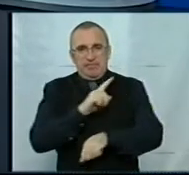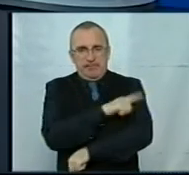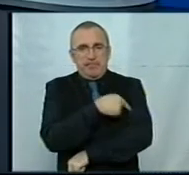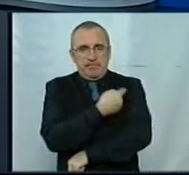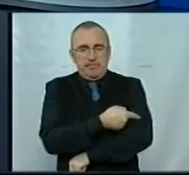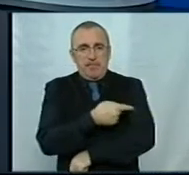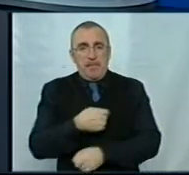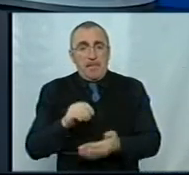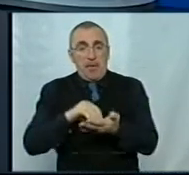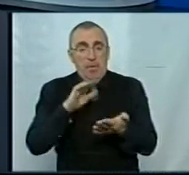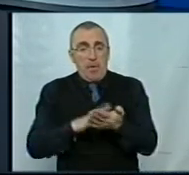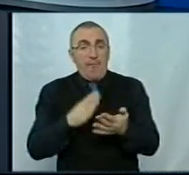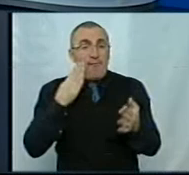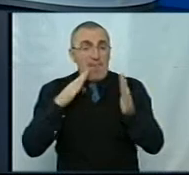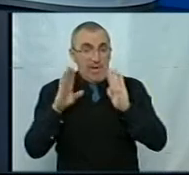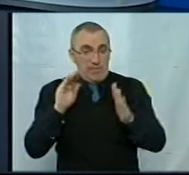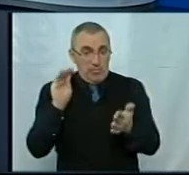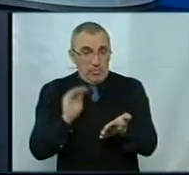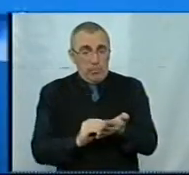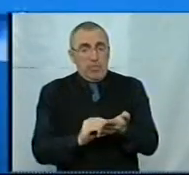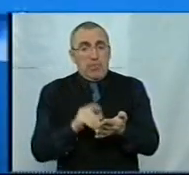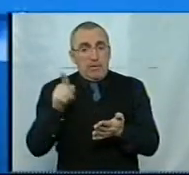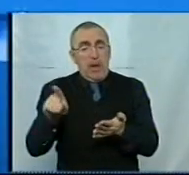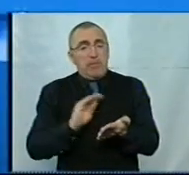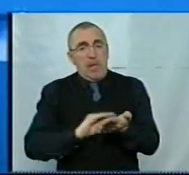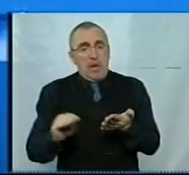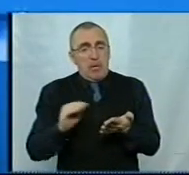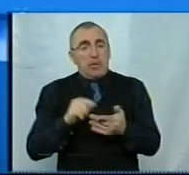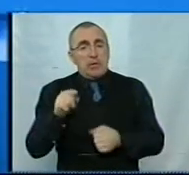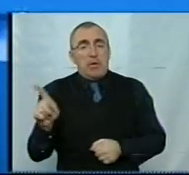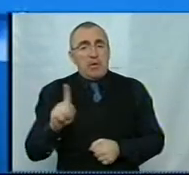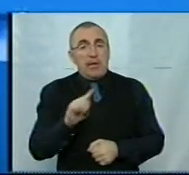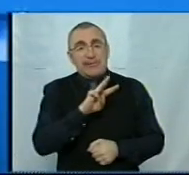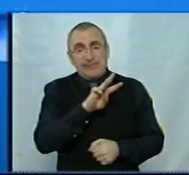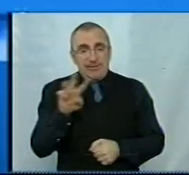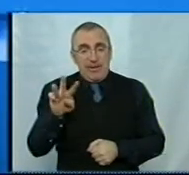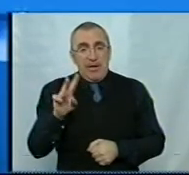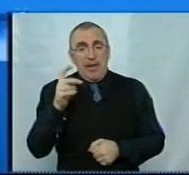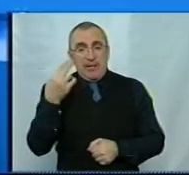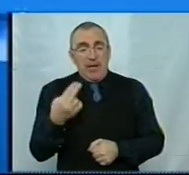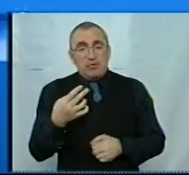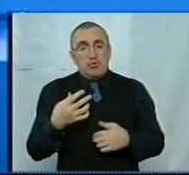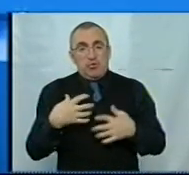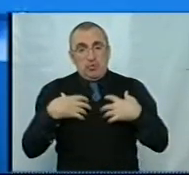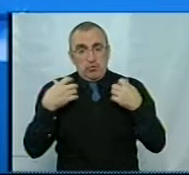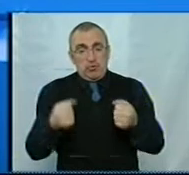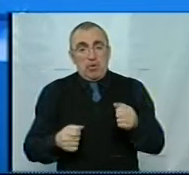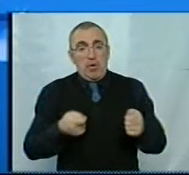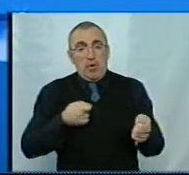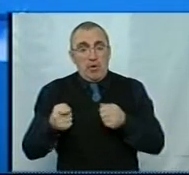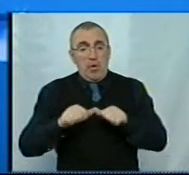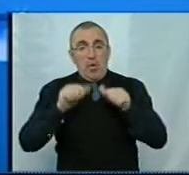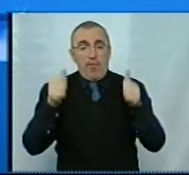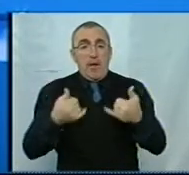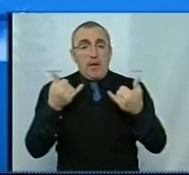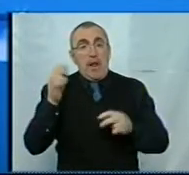під дописом Андрія у Фейсбук, там написано про те, що на сайті Національної служби здоров'я спочатку керівник оформлює для